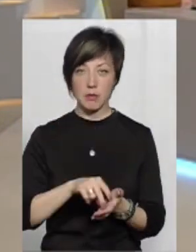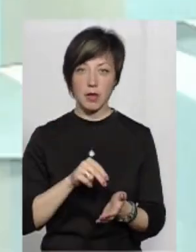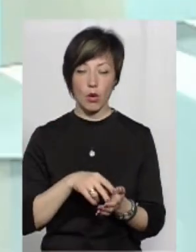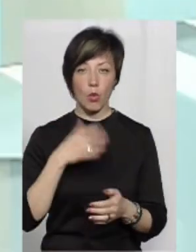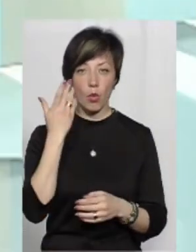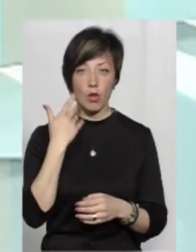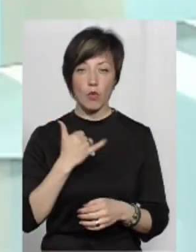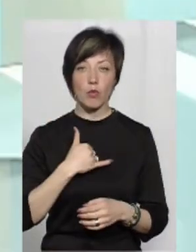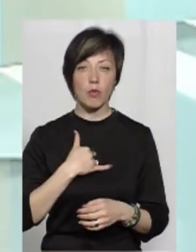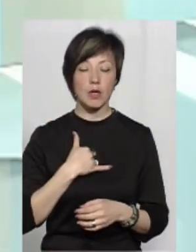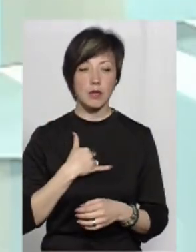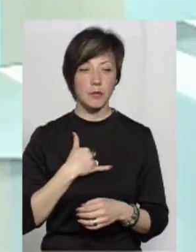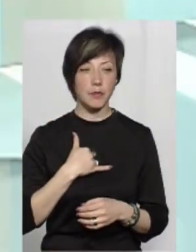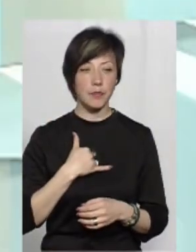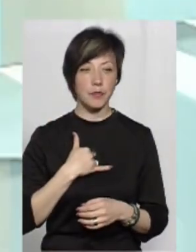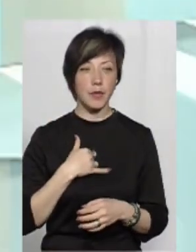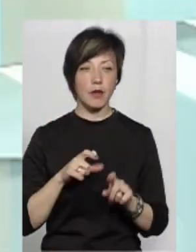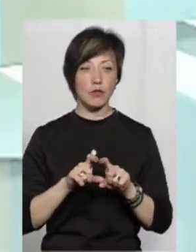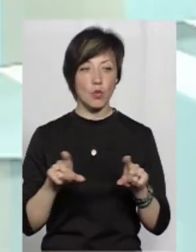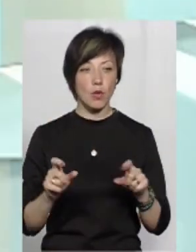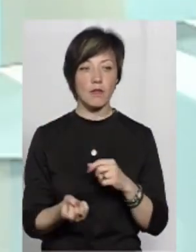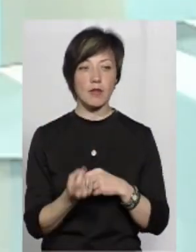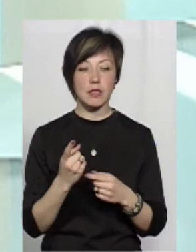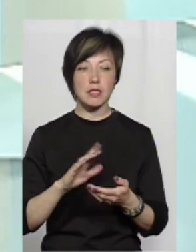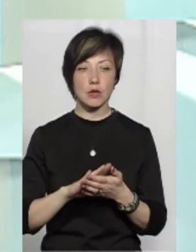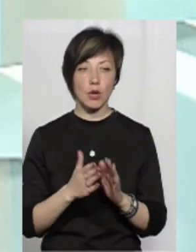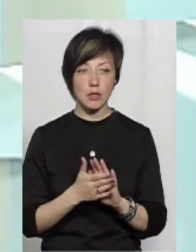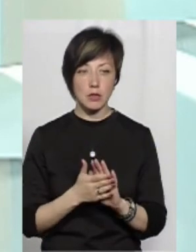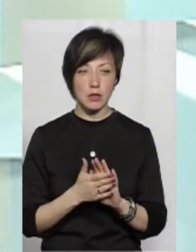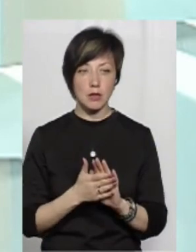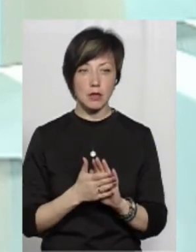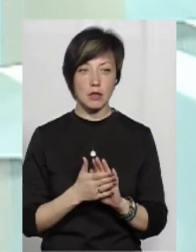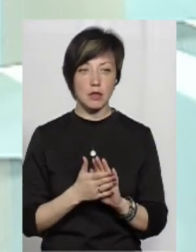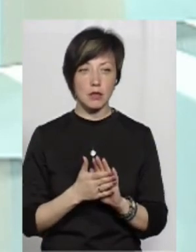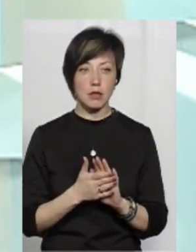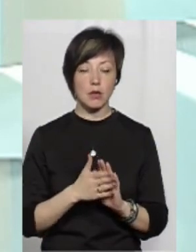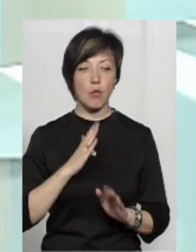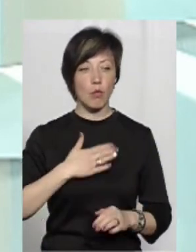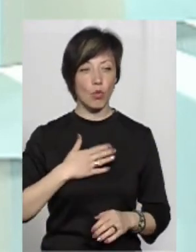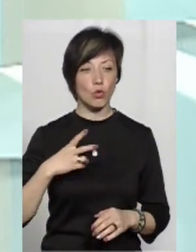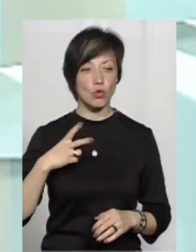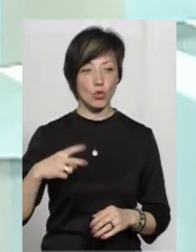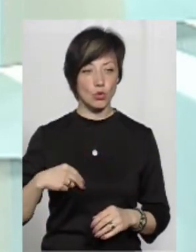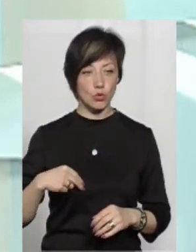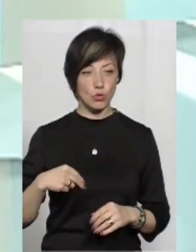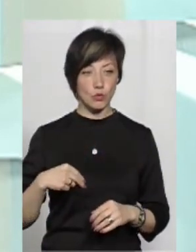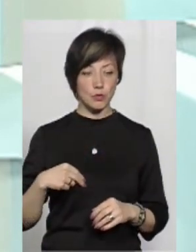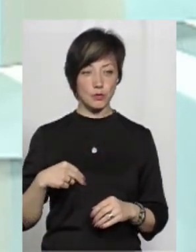Коли в мене в школі виникла ситуація, коли мою доньку